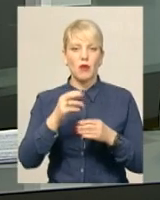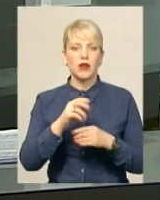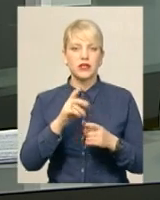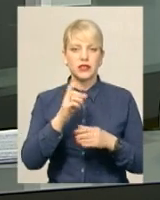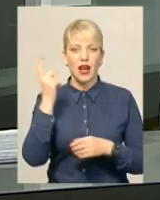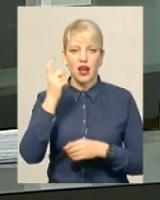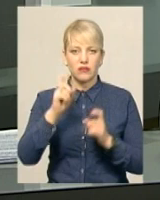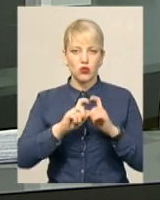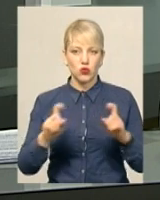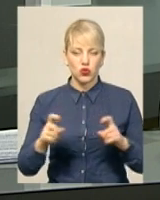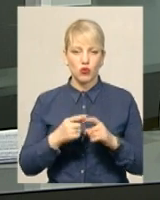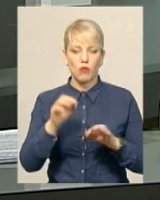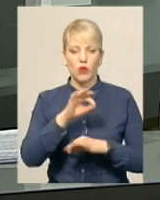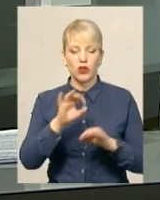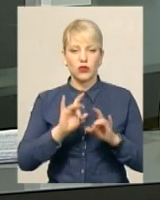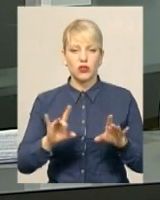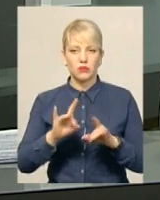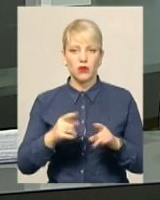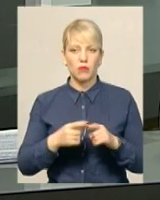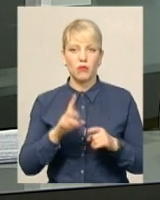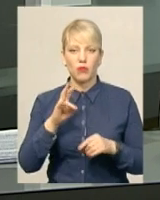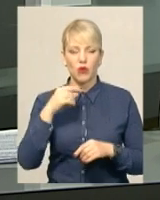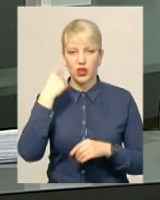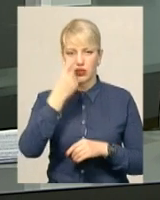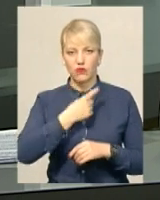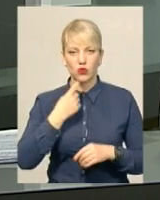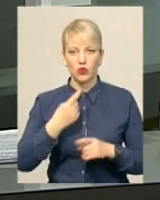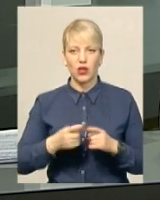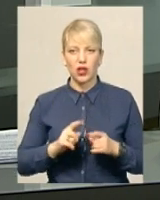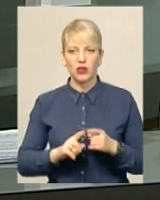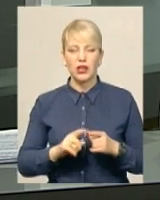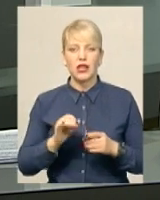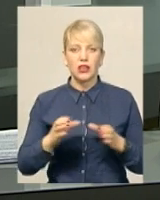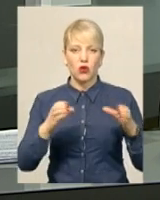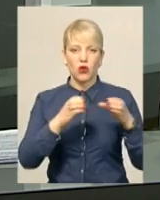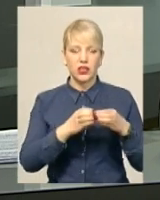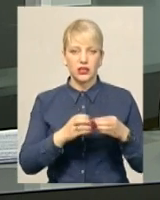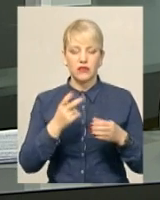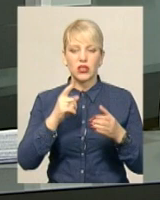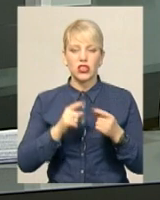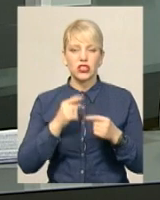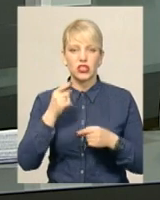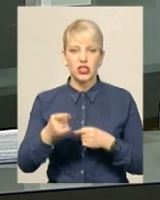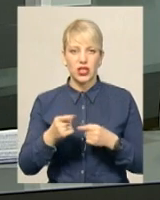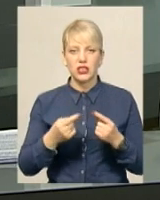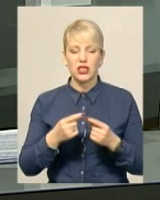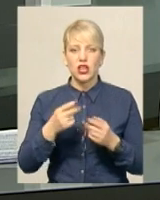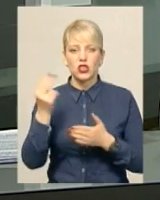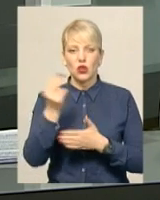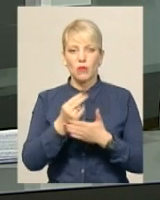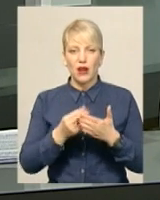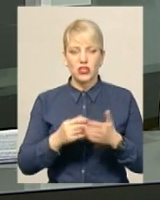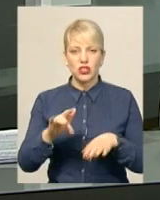«Фотографії». Проект розповідає про виокрилення індивідуального з площини колективного через зображення оголеного людського тіла.